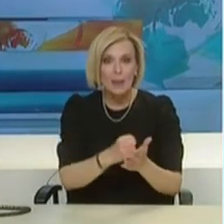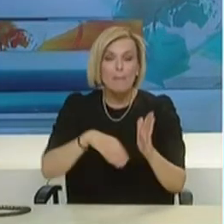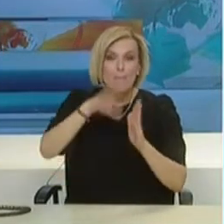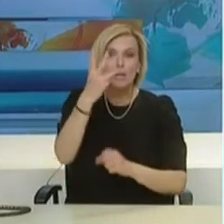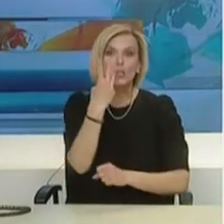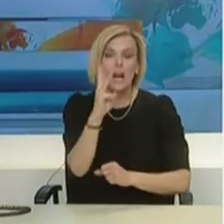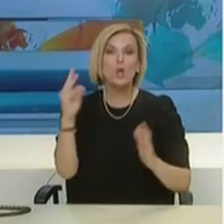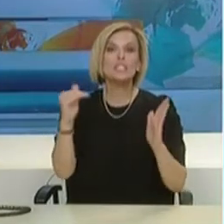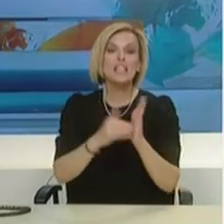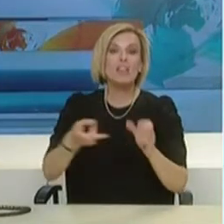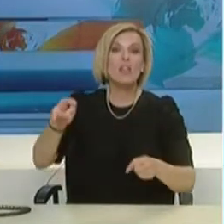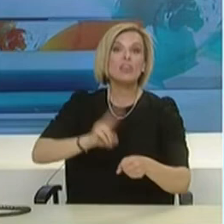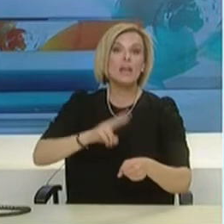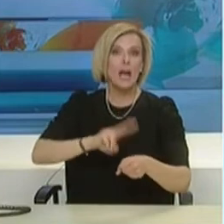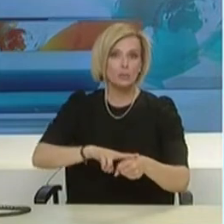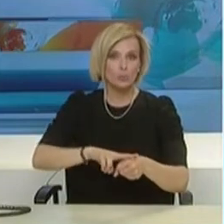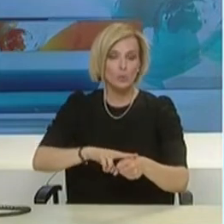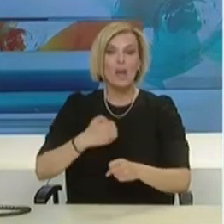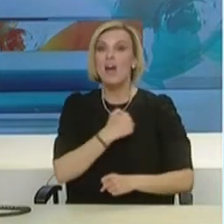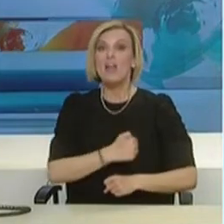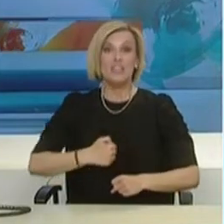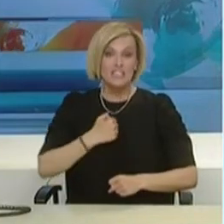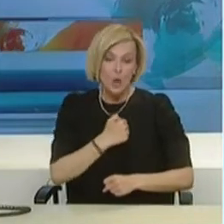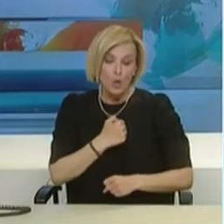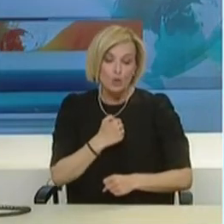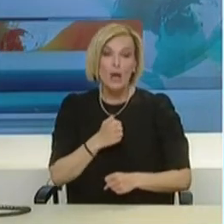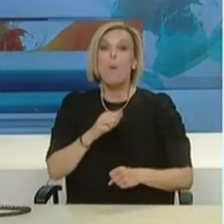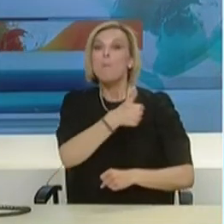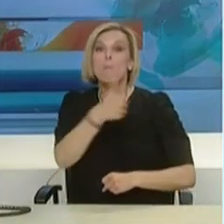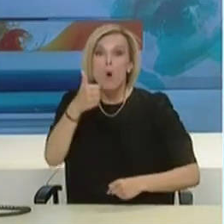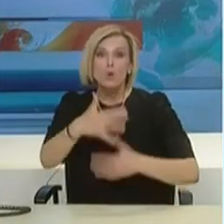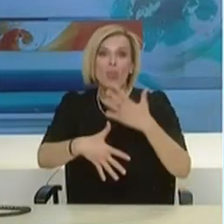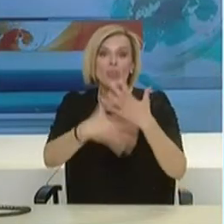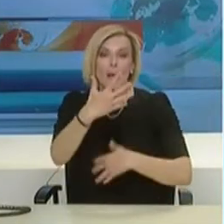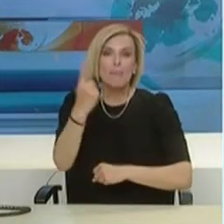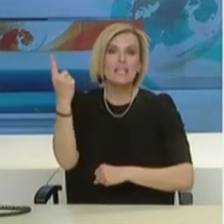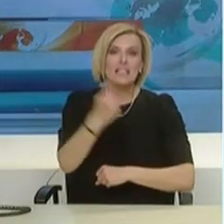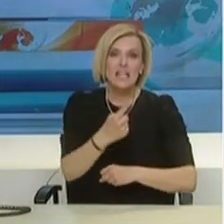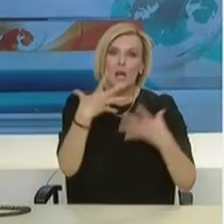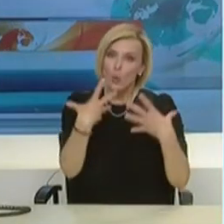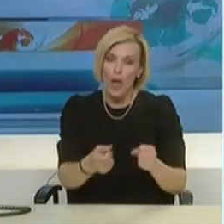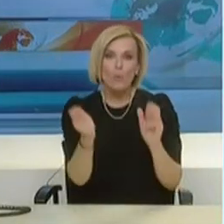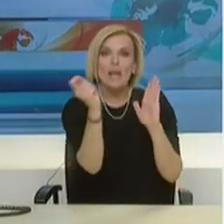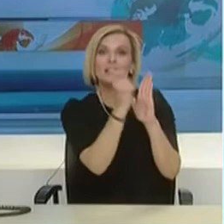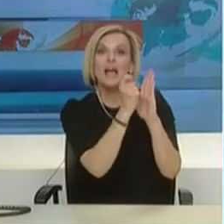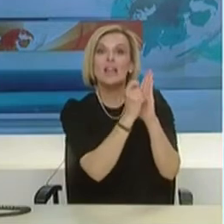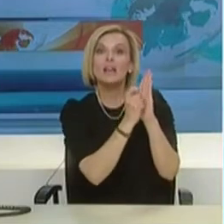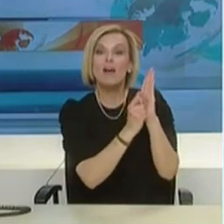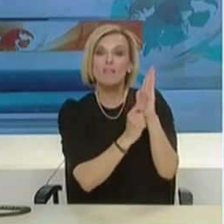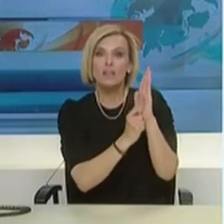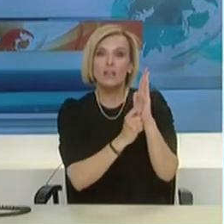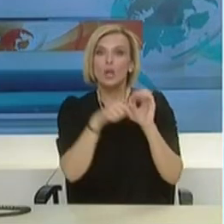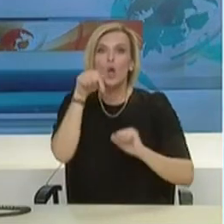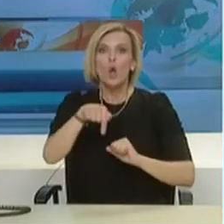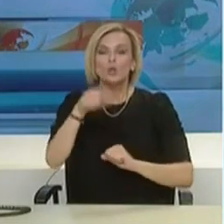Υπολογίζεται πως μόλις το 15% αυτών καταγράφεται. Η Ευρώπη βρίσκεται στο επίκεντρο αυτής της επιδημίας.